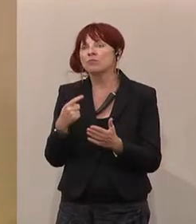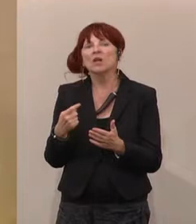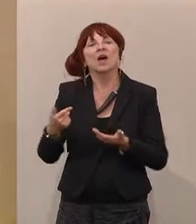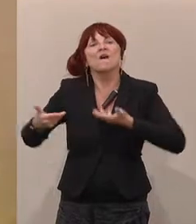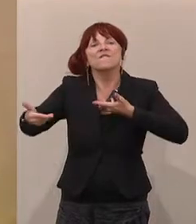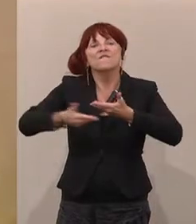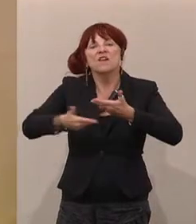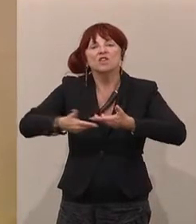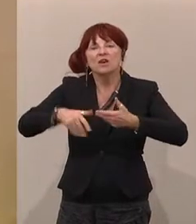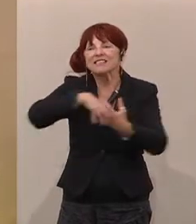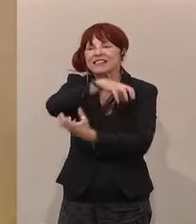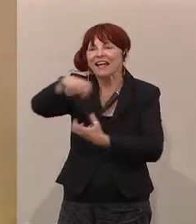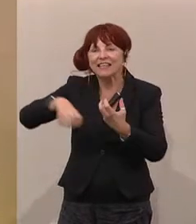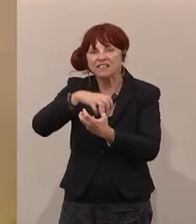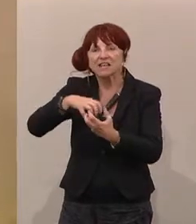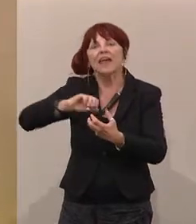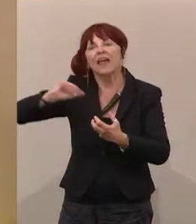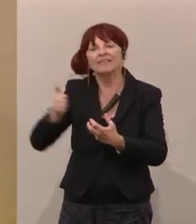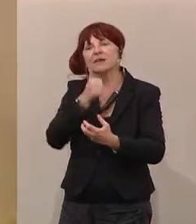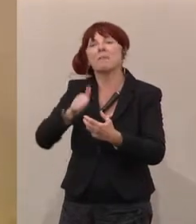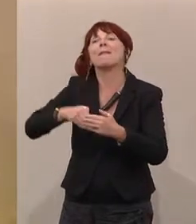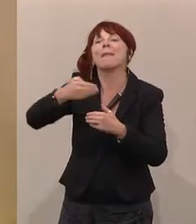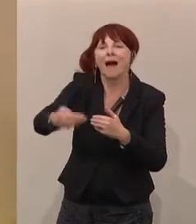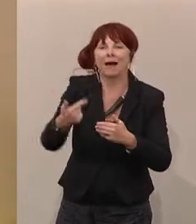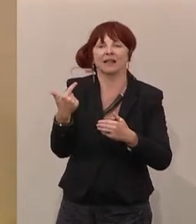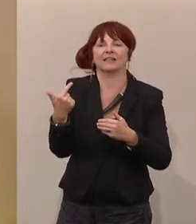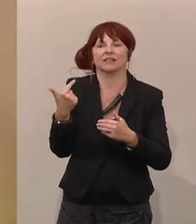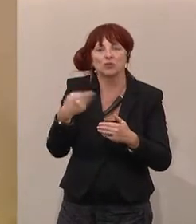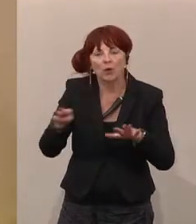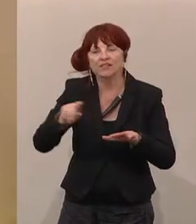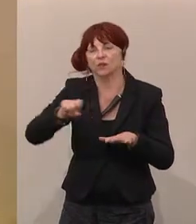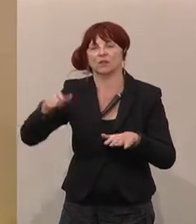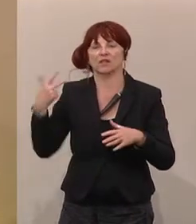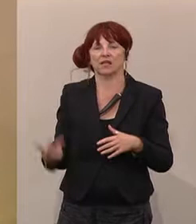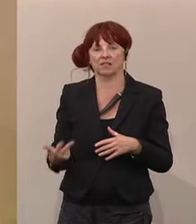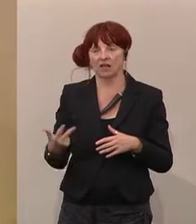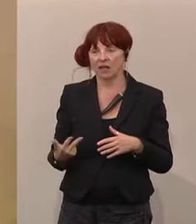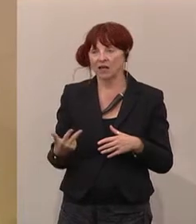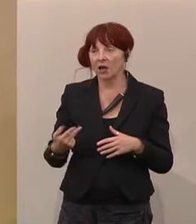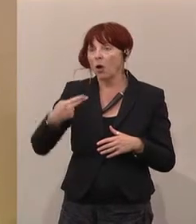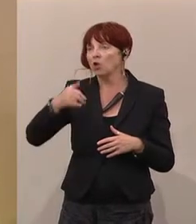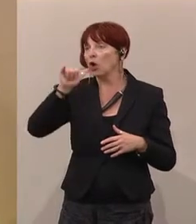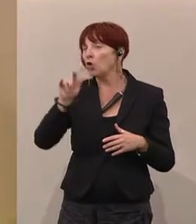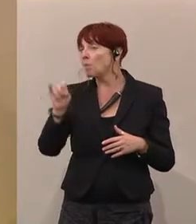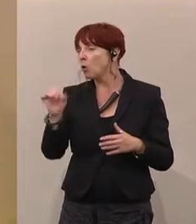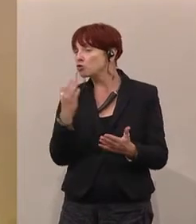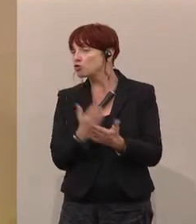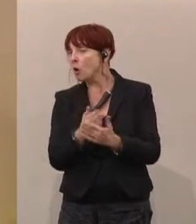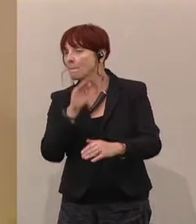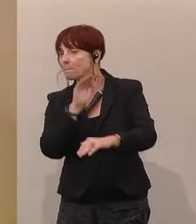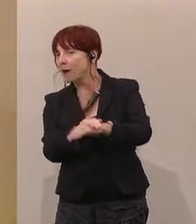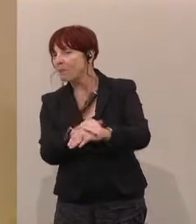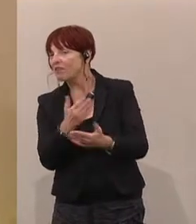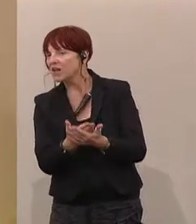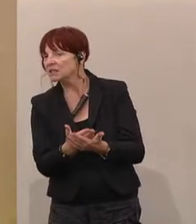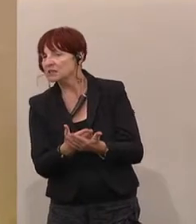größte seit den 1930er Jahren. Was war bei der Hypo? Dieses Debakel hat, wir wissen, es ist Milliarden verschlungen, die Aufarbeitung dauert